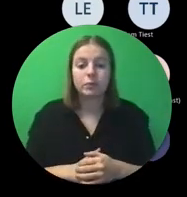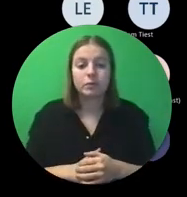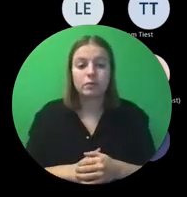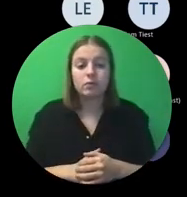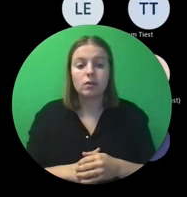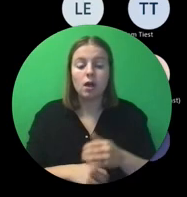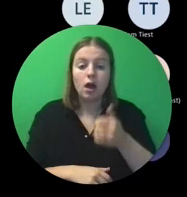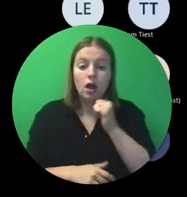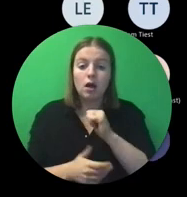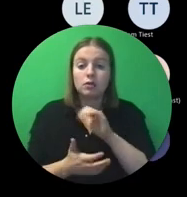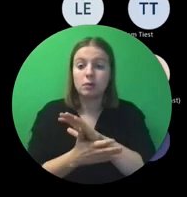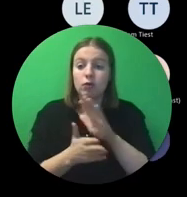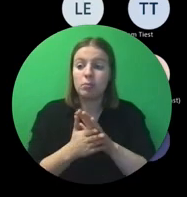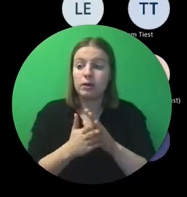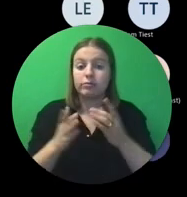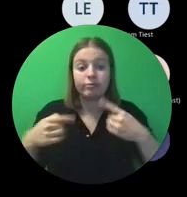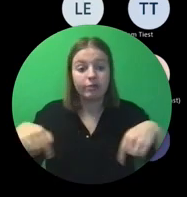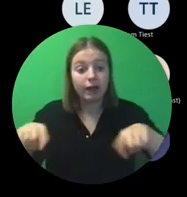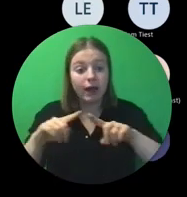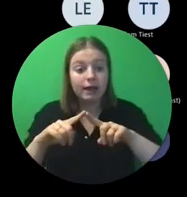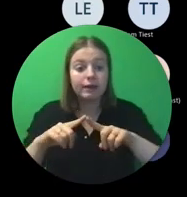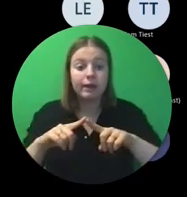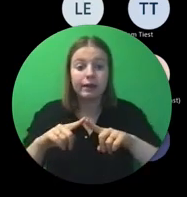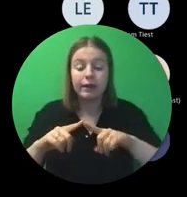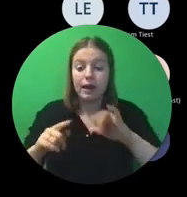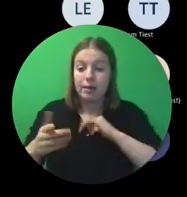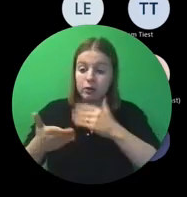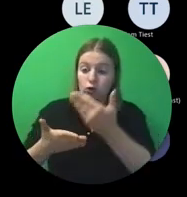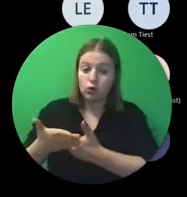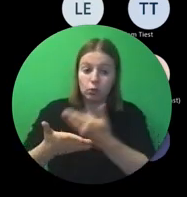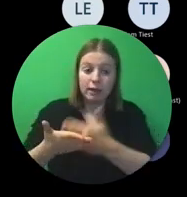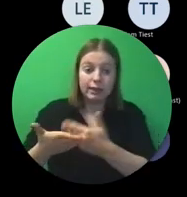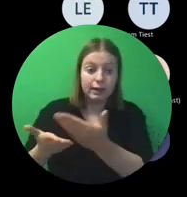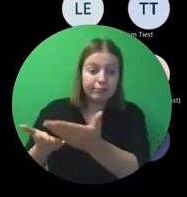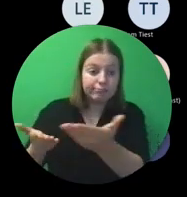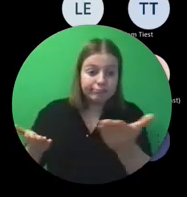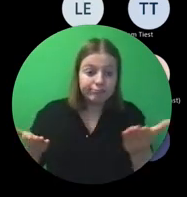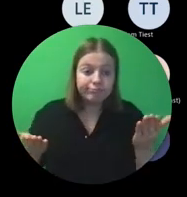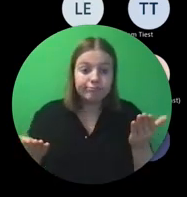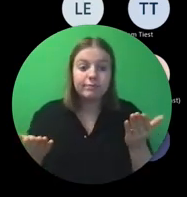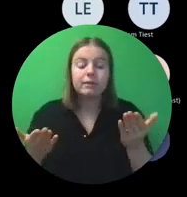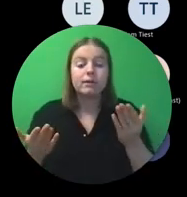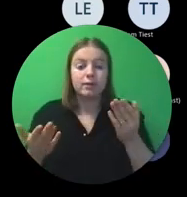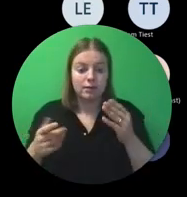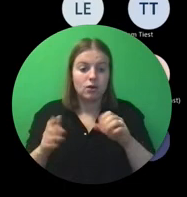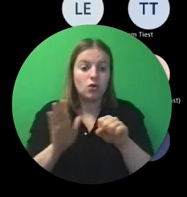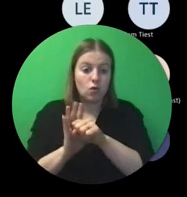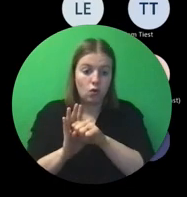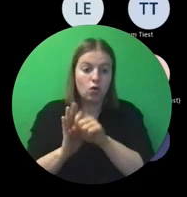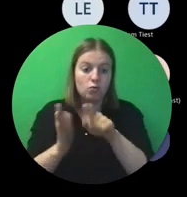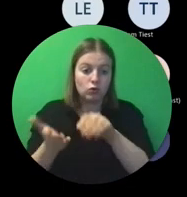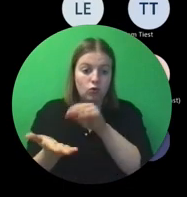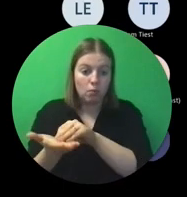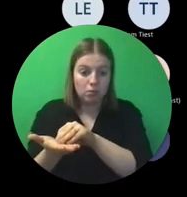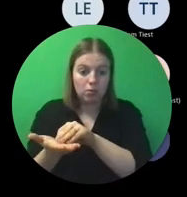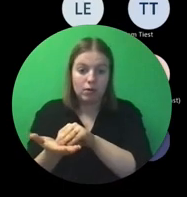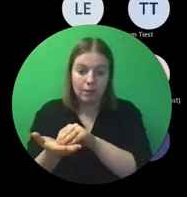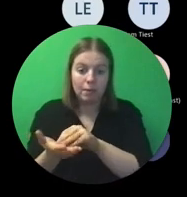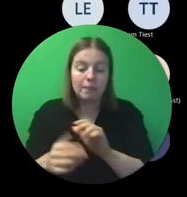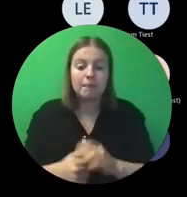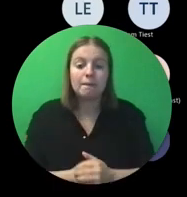Heb je een bijeenkomst waarop je documenten ter beschikking stelt, dan moet dat logo daarop staan.